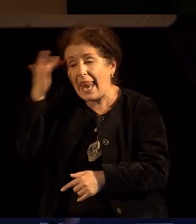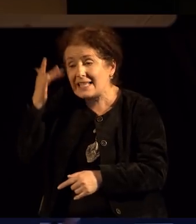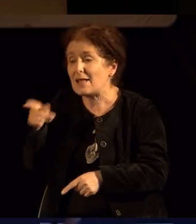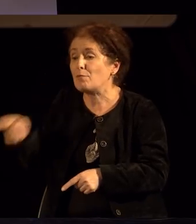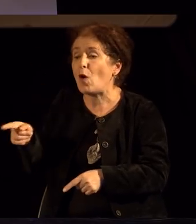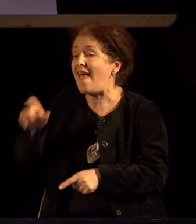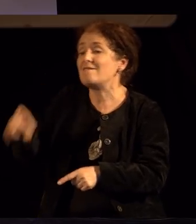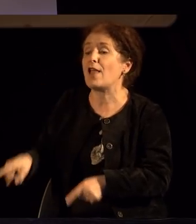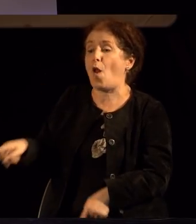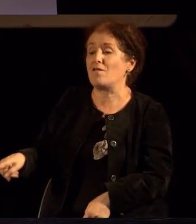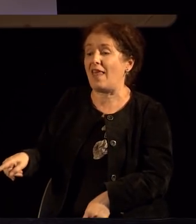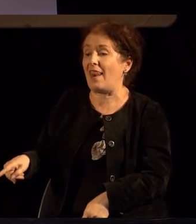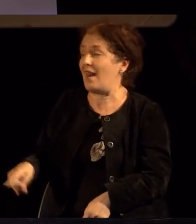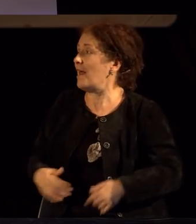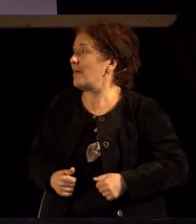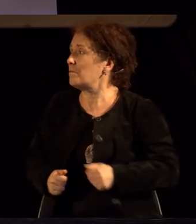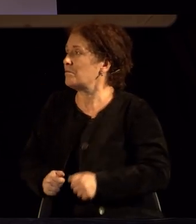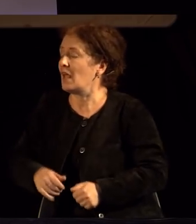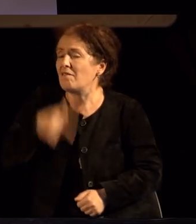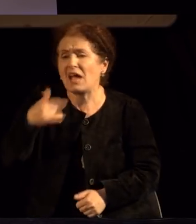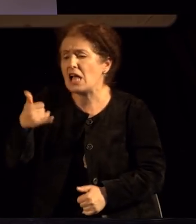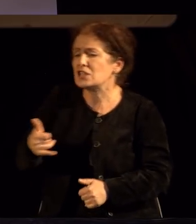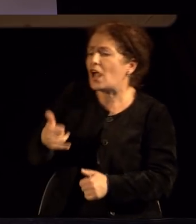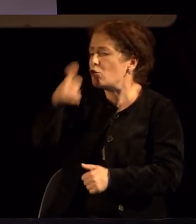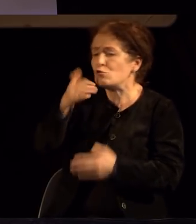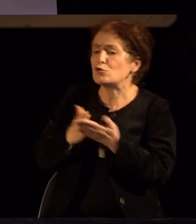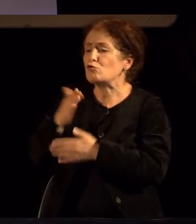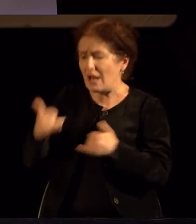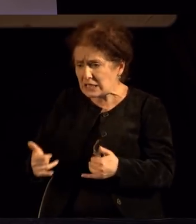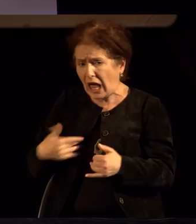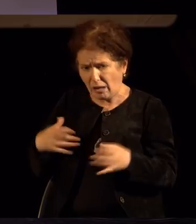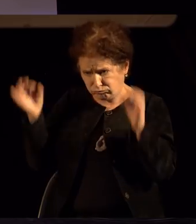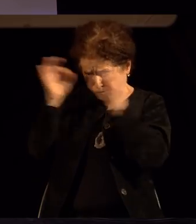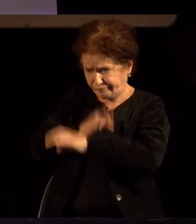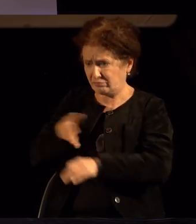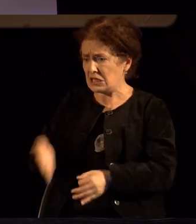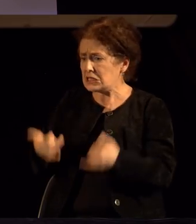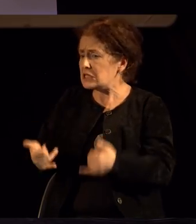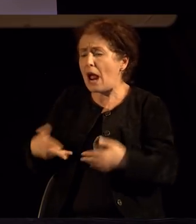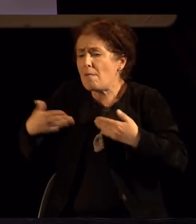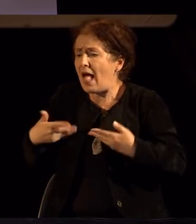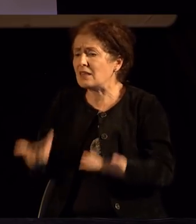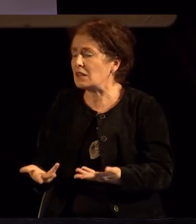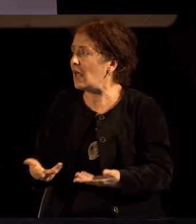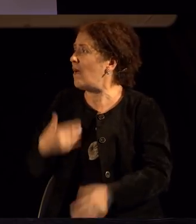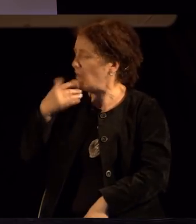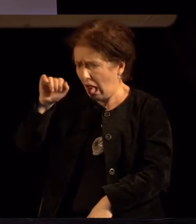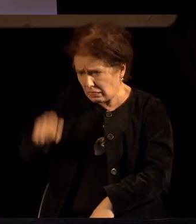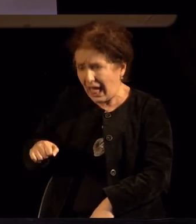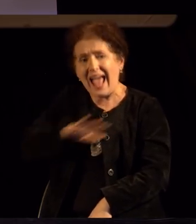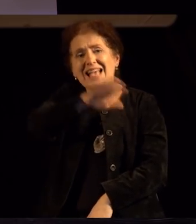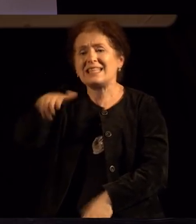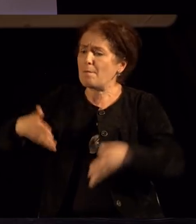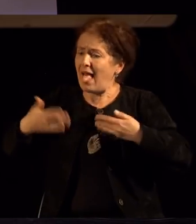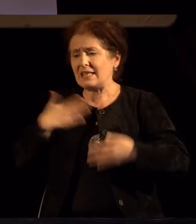знаеме. Сега, што се случува? Видите, е парадокс. Дека ние да се стремиме кон